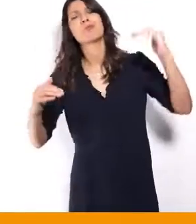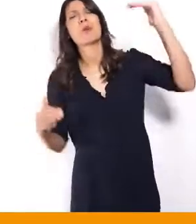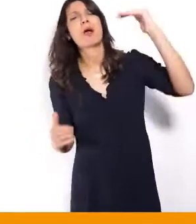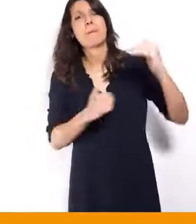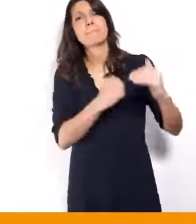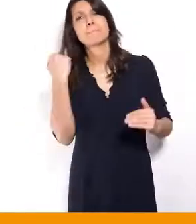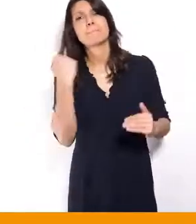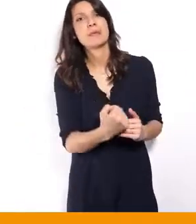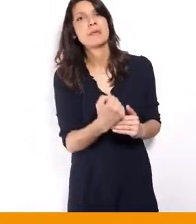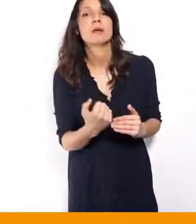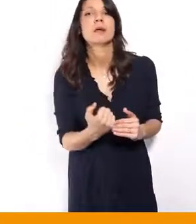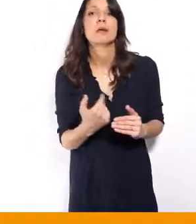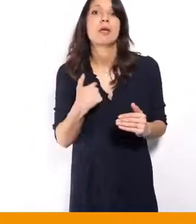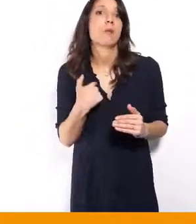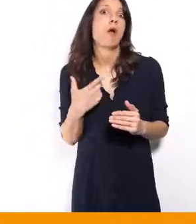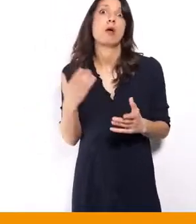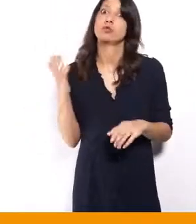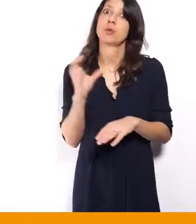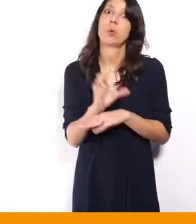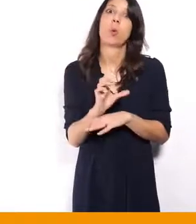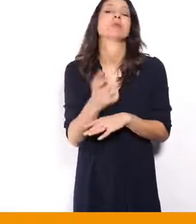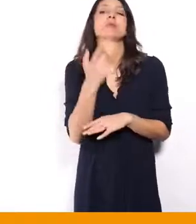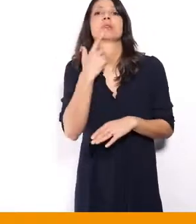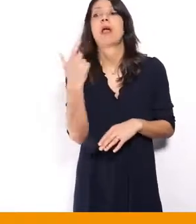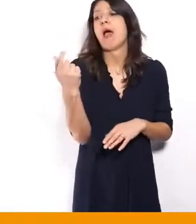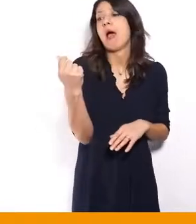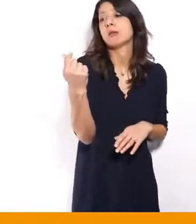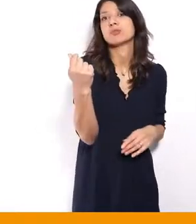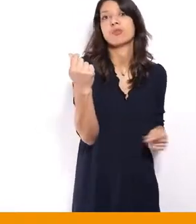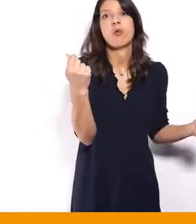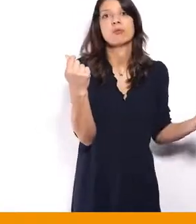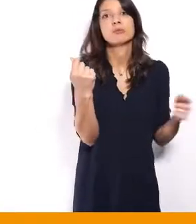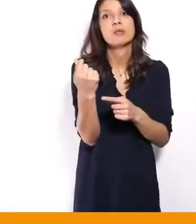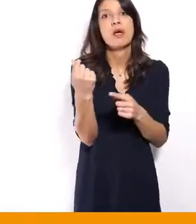justement, que l'argent, finalement, soit…